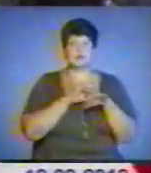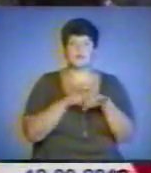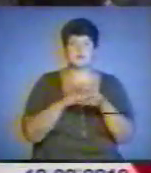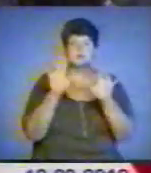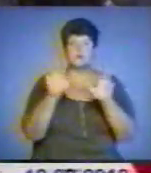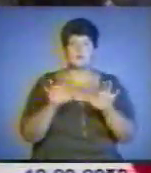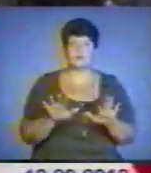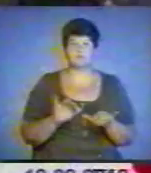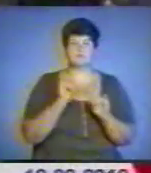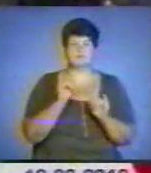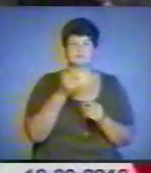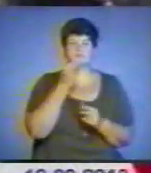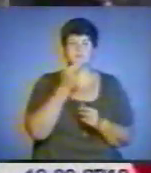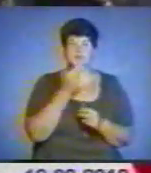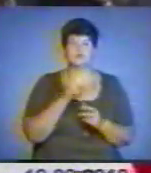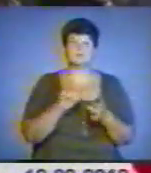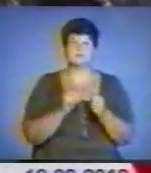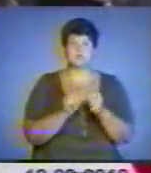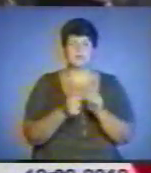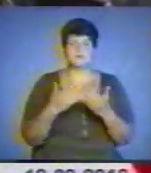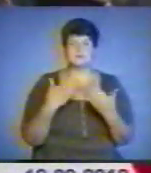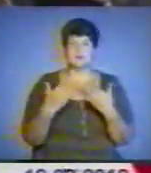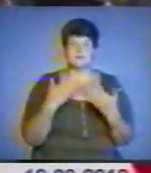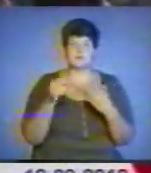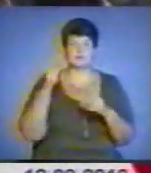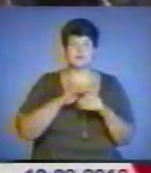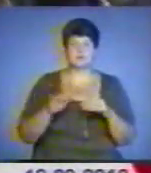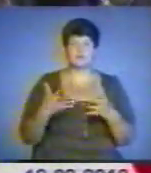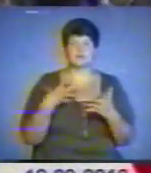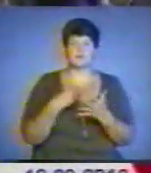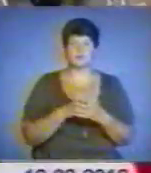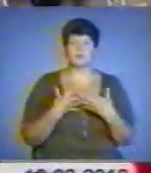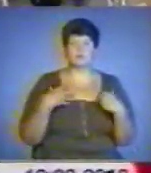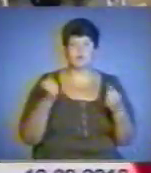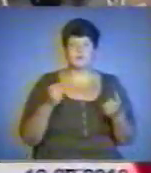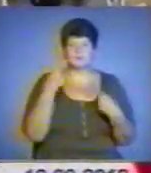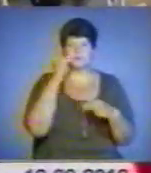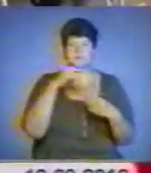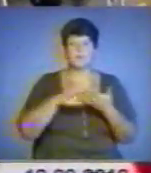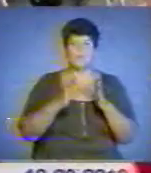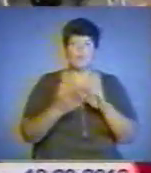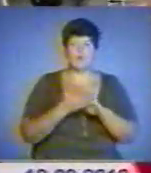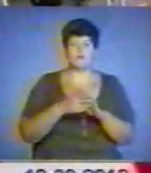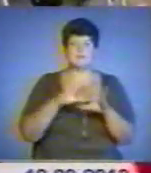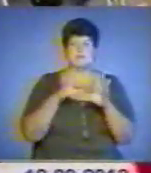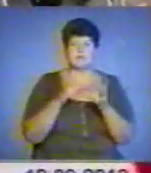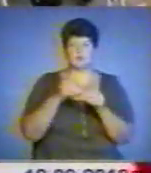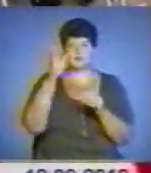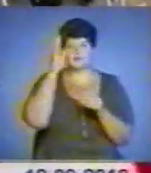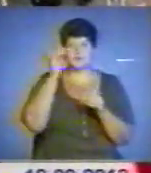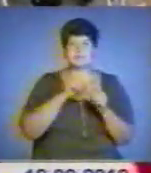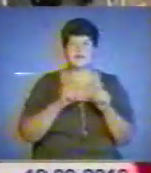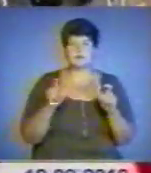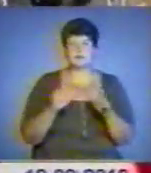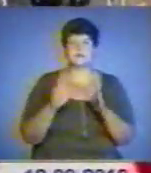нераціонально харшується. Щоб змінити ставлення учнів до власного здоров'я і поліпшити умови у загальноосвітніх навчальних закладах, популяризуватимуть